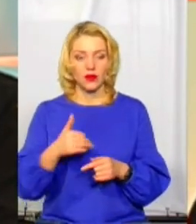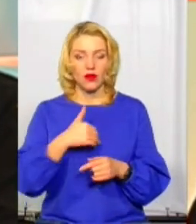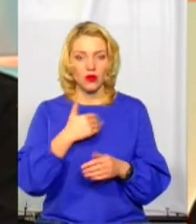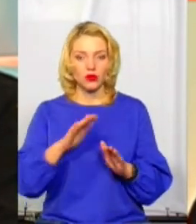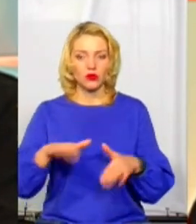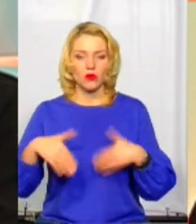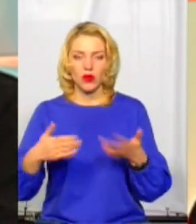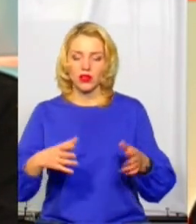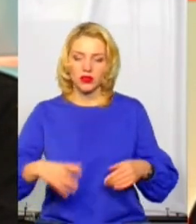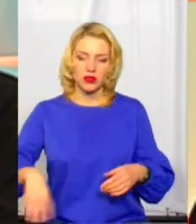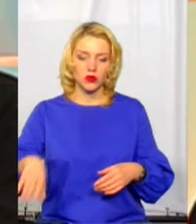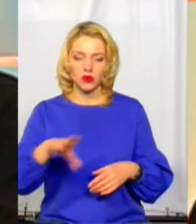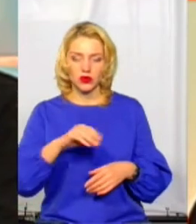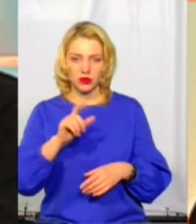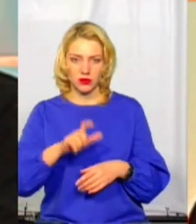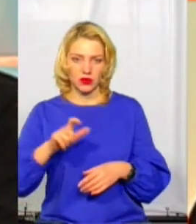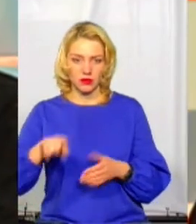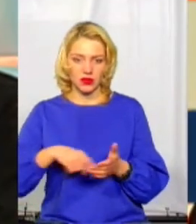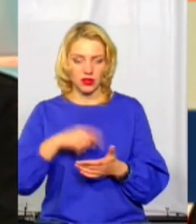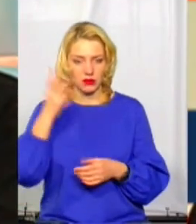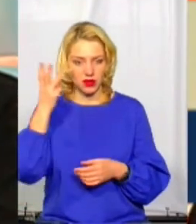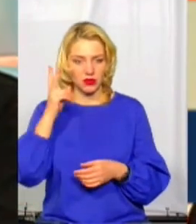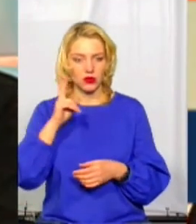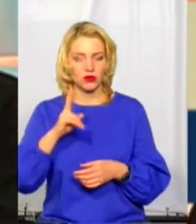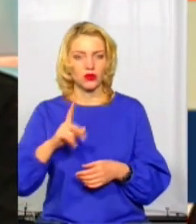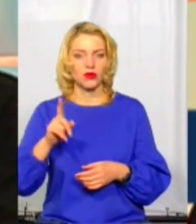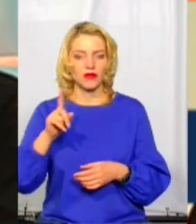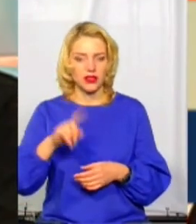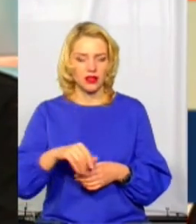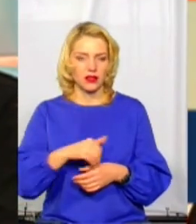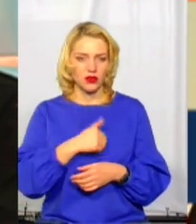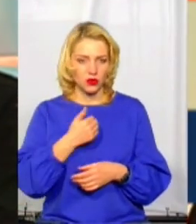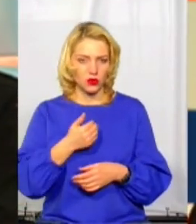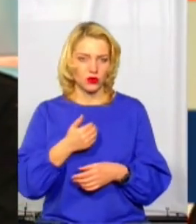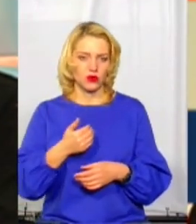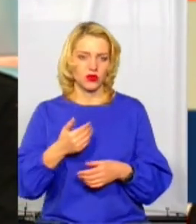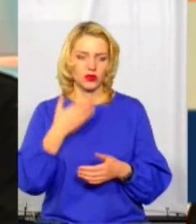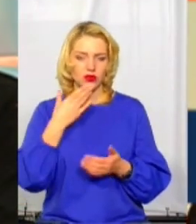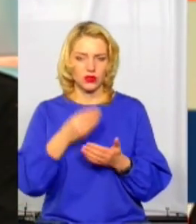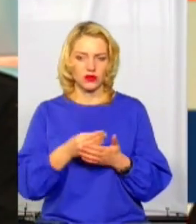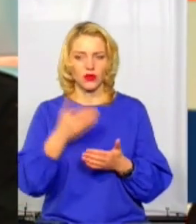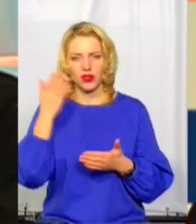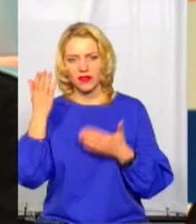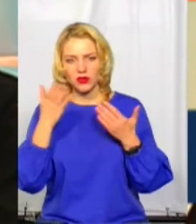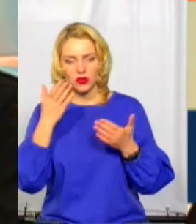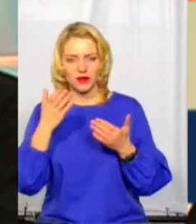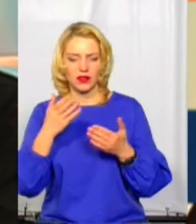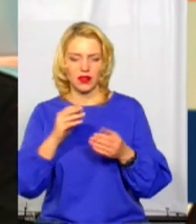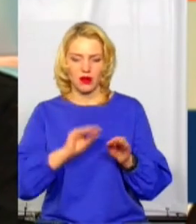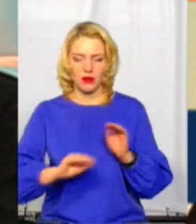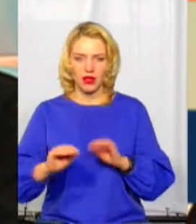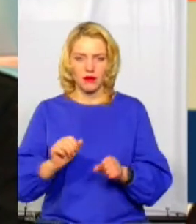порадити всім мешканцям міста Хмельницького, громадянам, які хочуть все-таки своє дозвілля прикрасити такими речами,